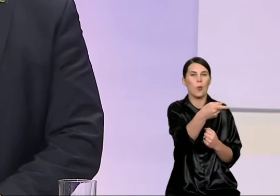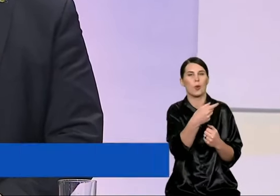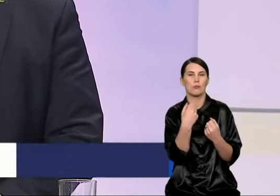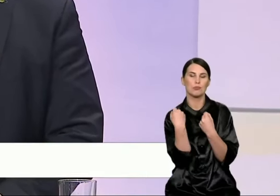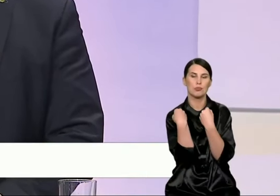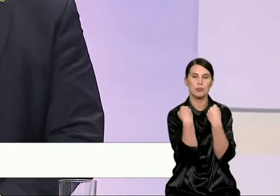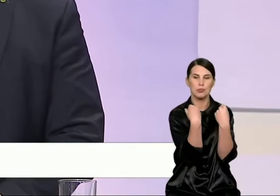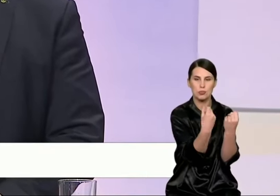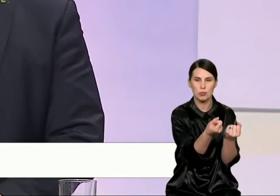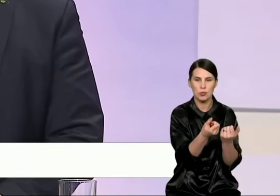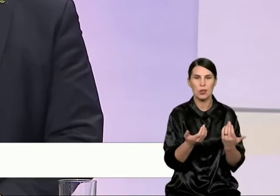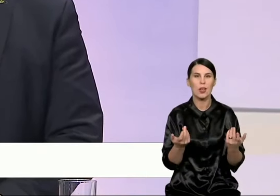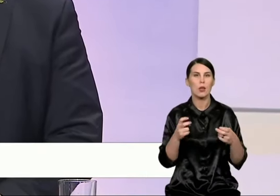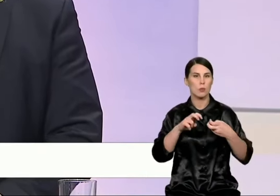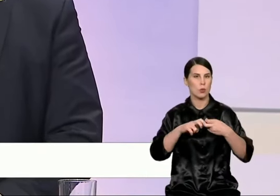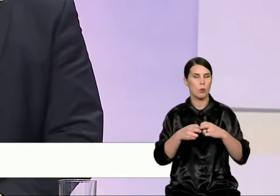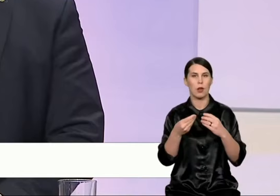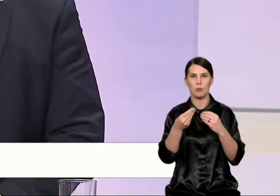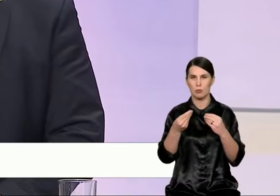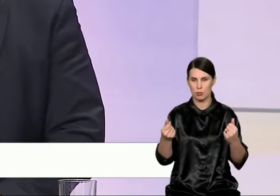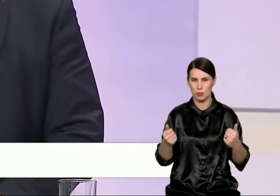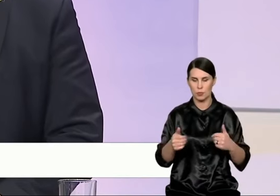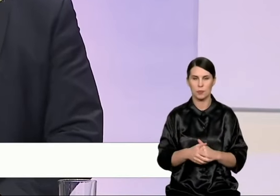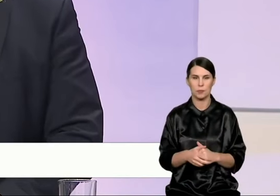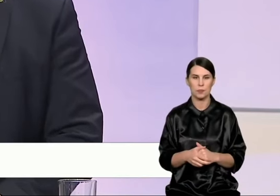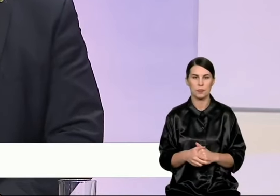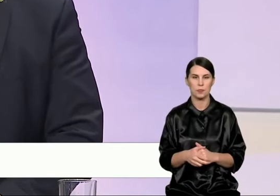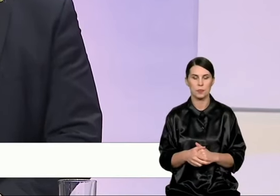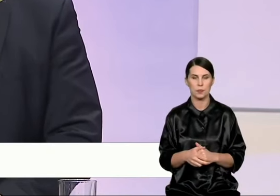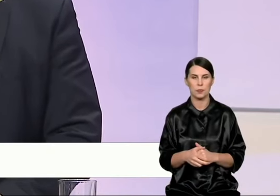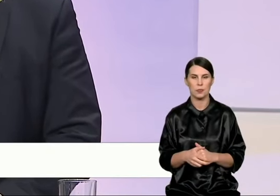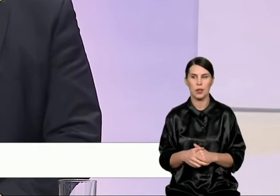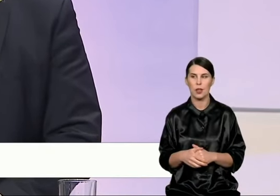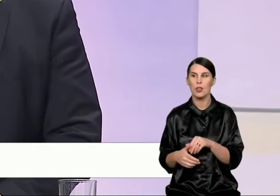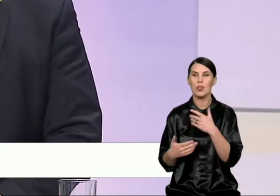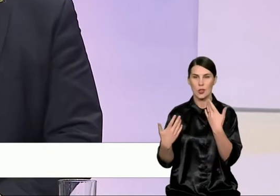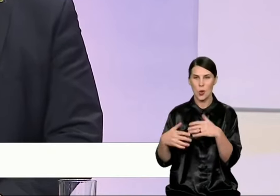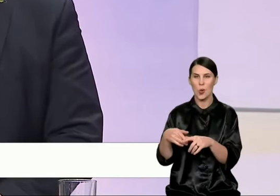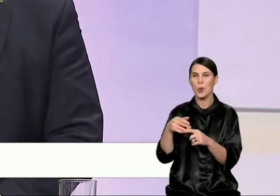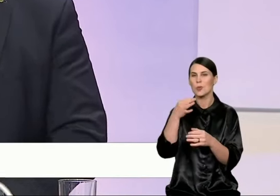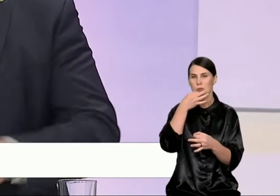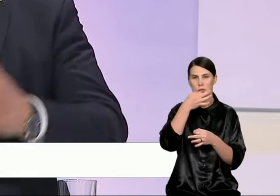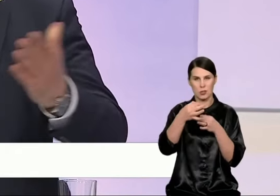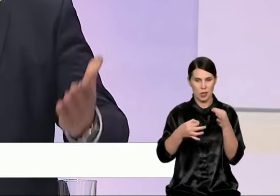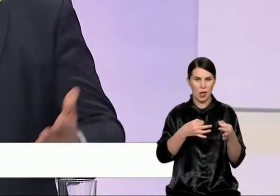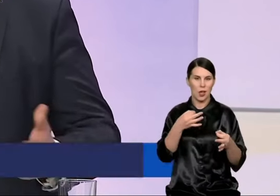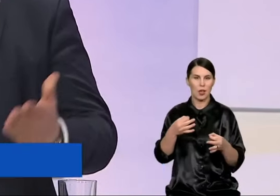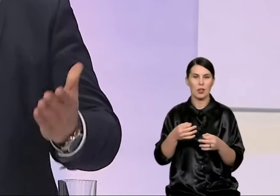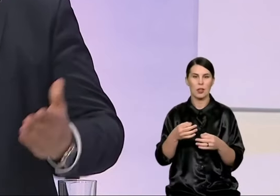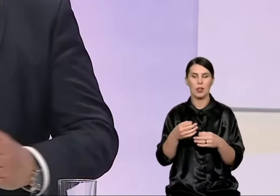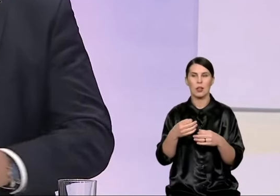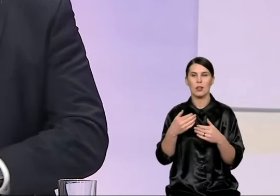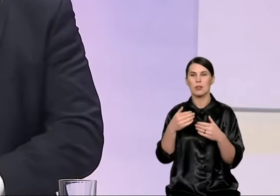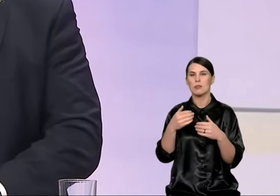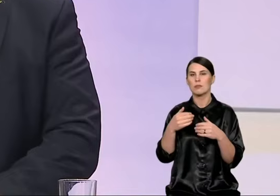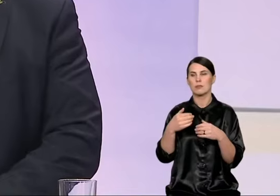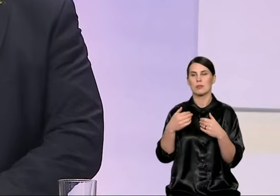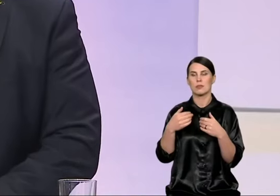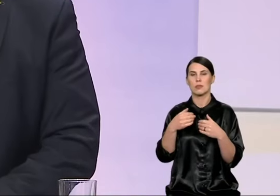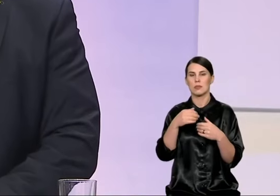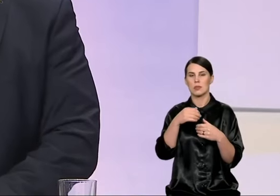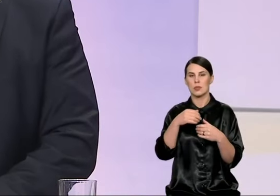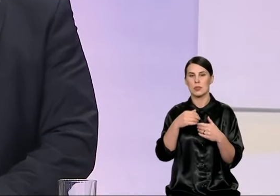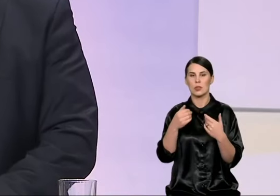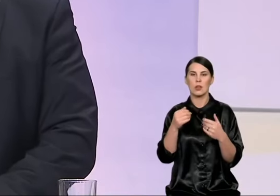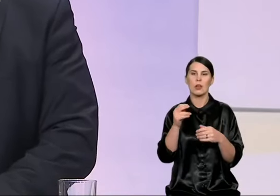valstybinių darželių tinklo plėtra, artinant, kaip čia buvo tiesingai paminėta darželius prie jau nutolusių gyventojų, kurie